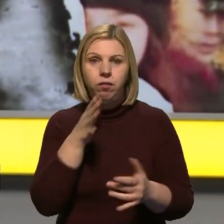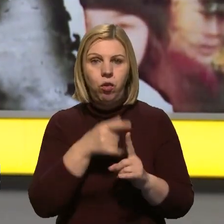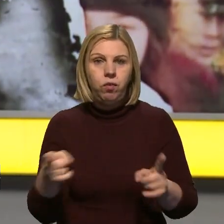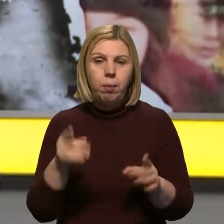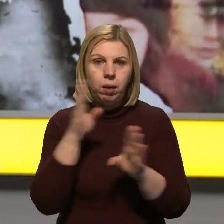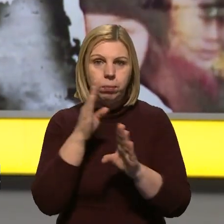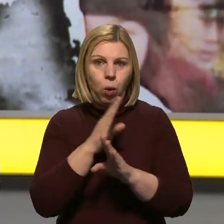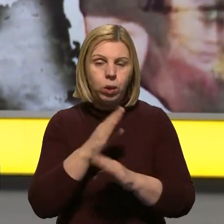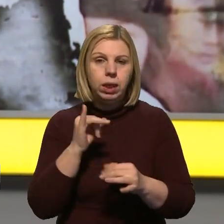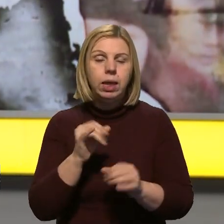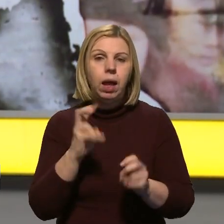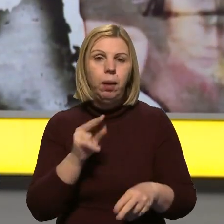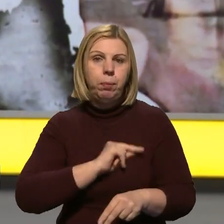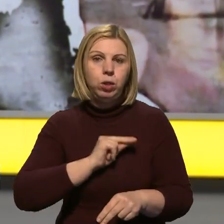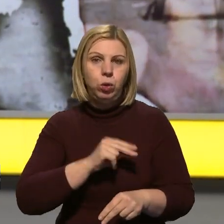негоди та як вона працює під час війни.